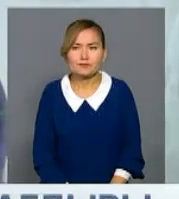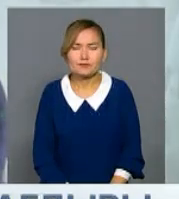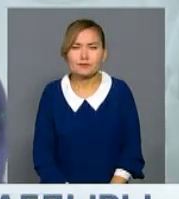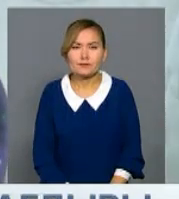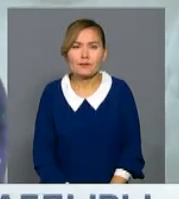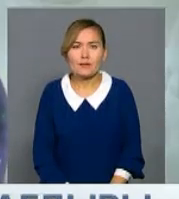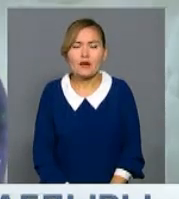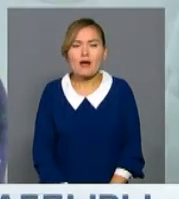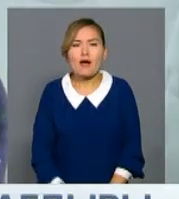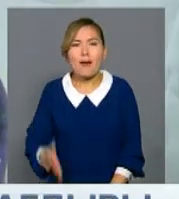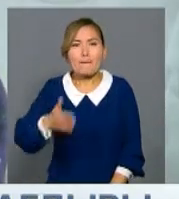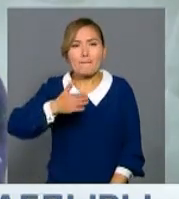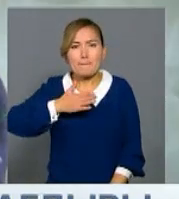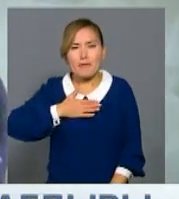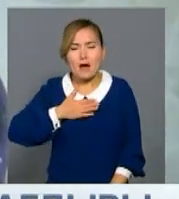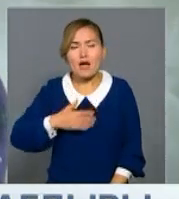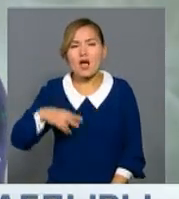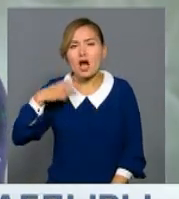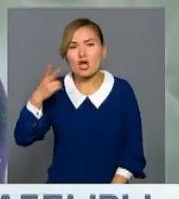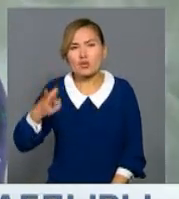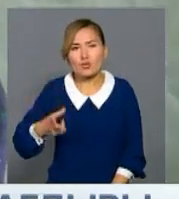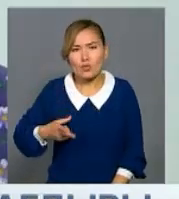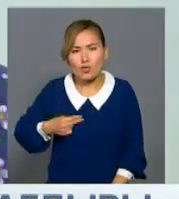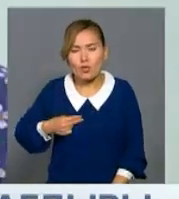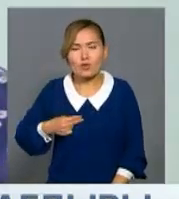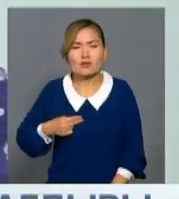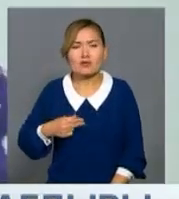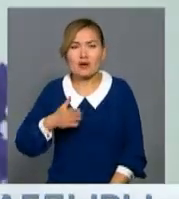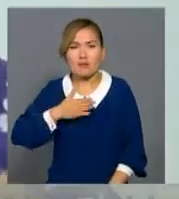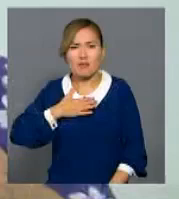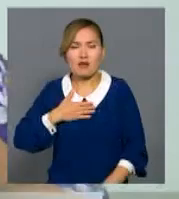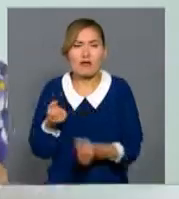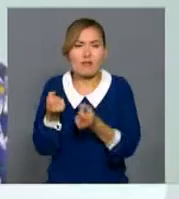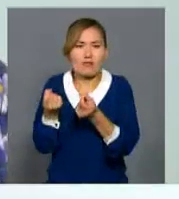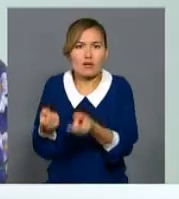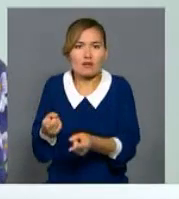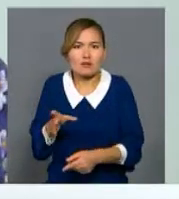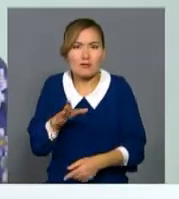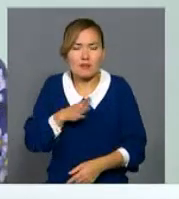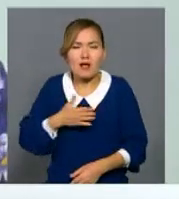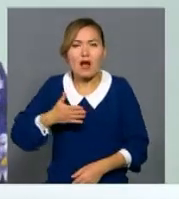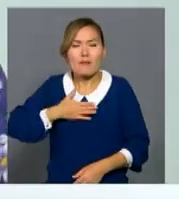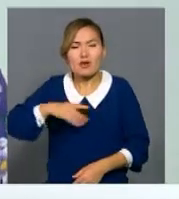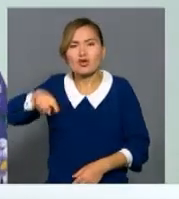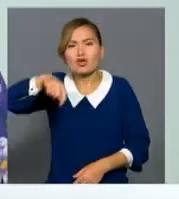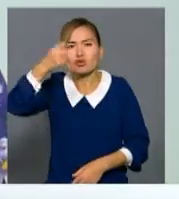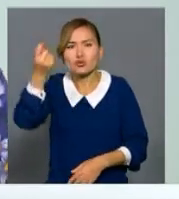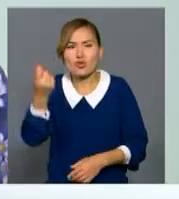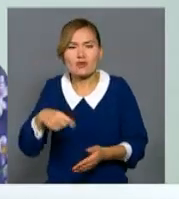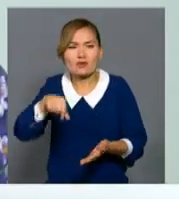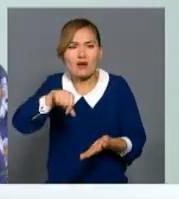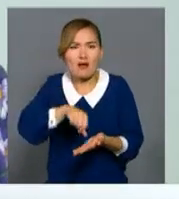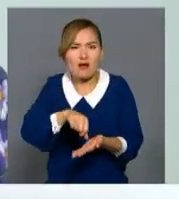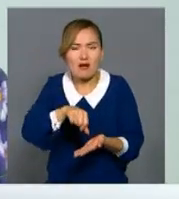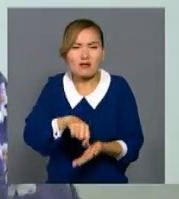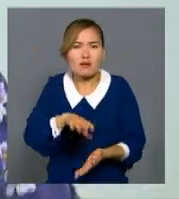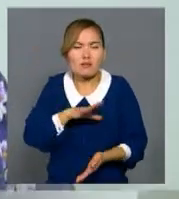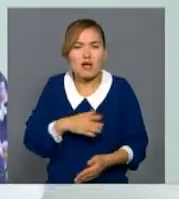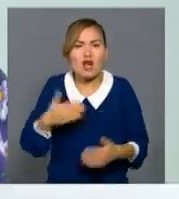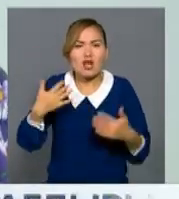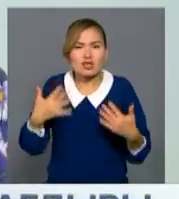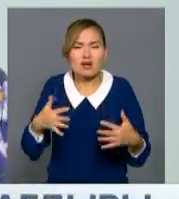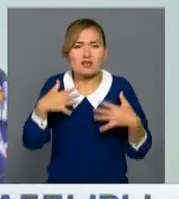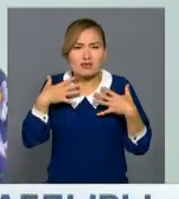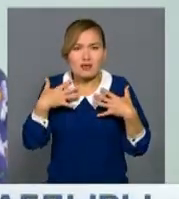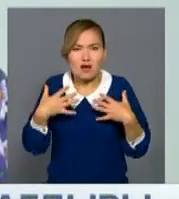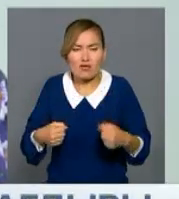Сенен әбден мезі болдым деп қызым сұрт айналды. Бойымда қуат барда, соғысты өткердік. Қазір дымда шамам келмейді. Қызым